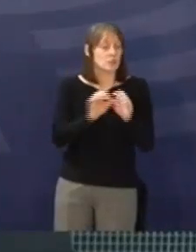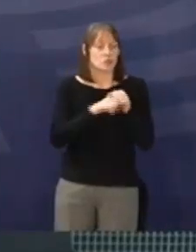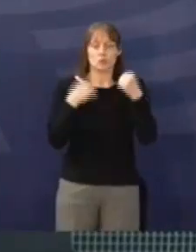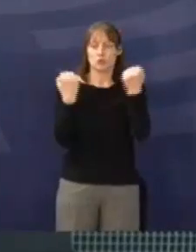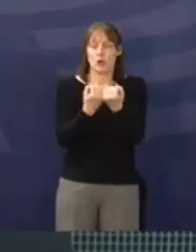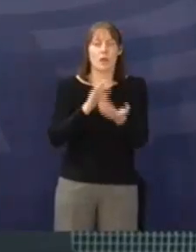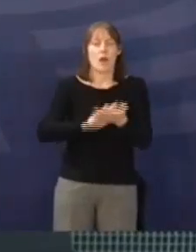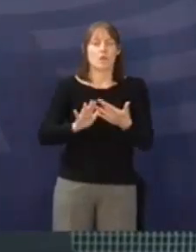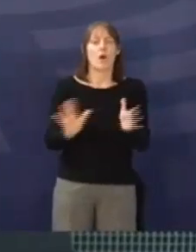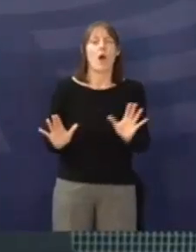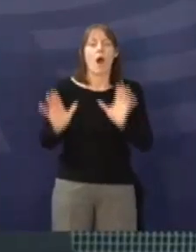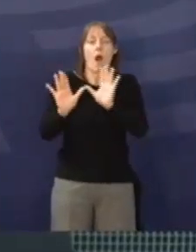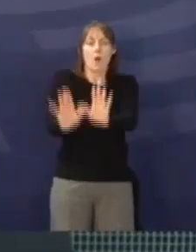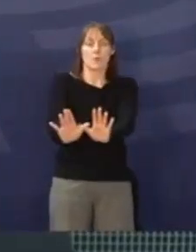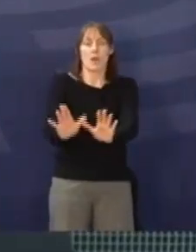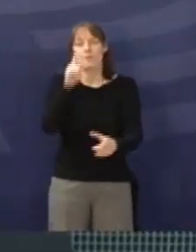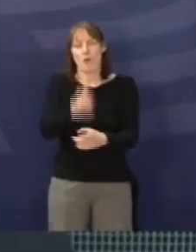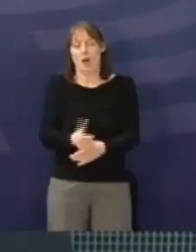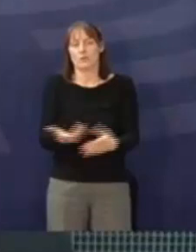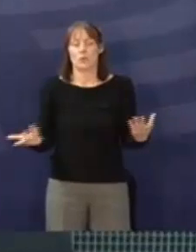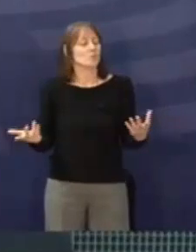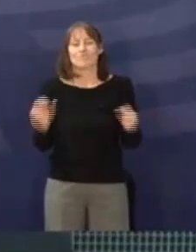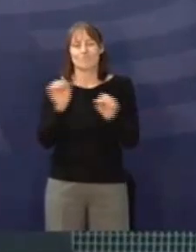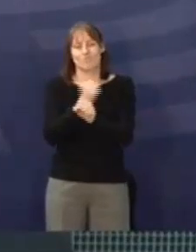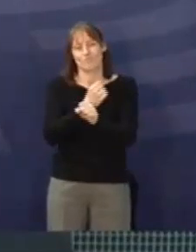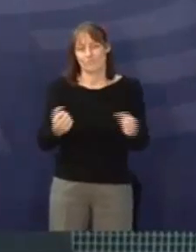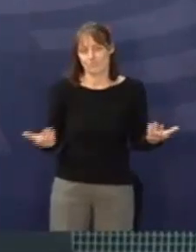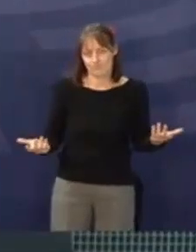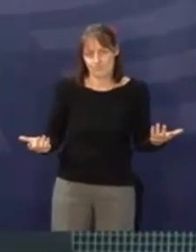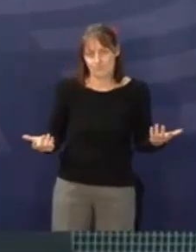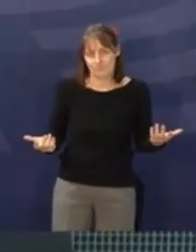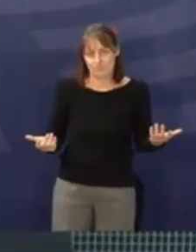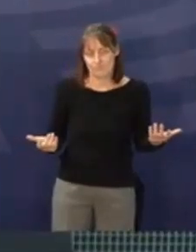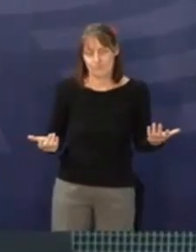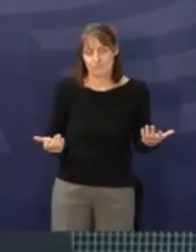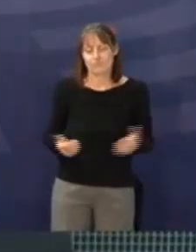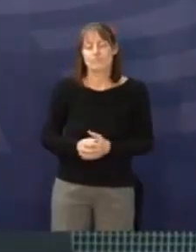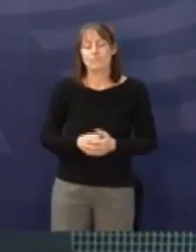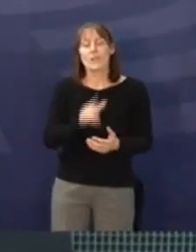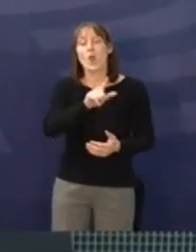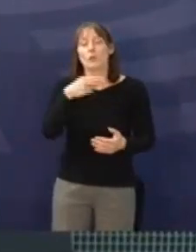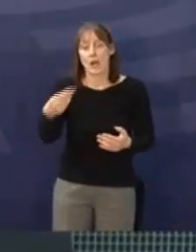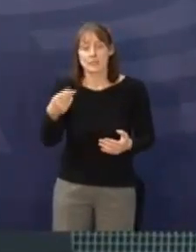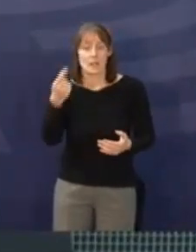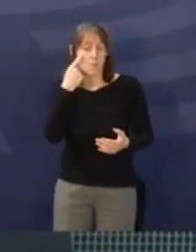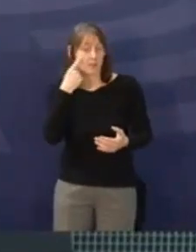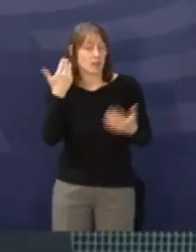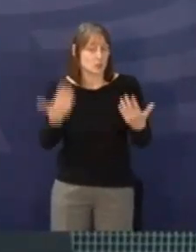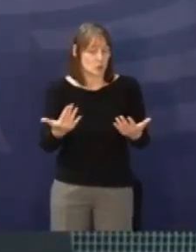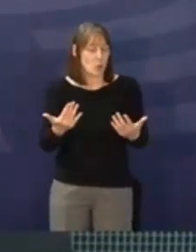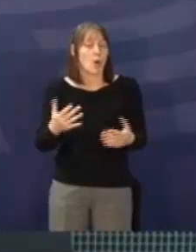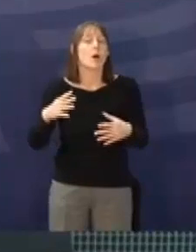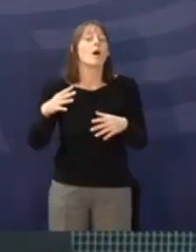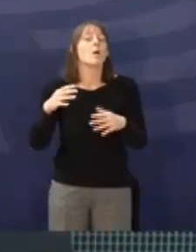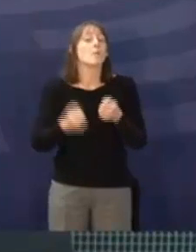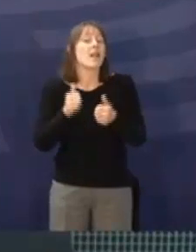aus der Verantwortung herausziehen. Die Art und Weise, wie die Lufthansa derzeit mit ihren Pilotenschülerinnen